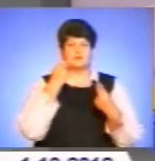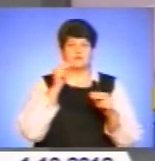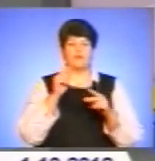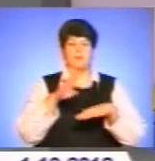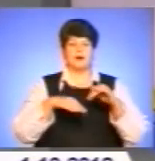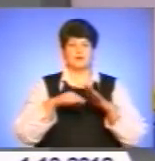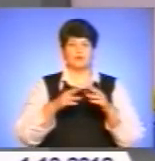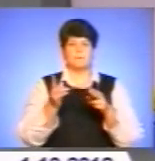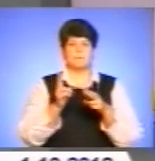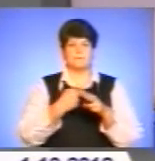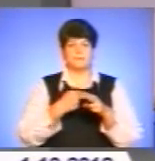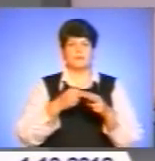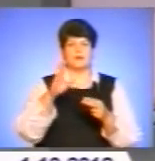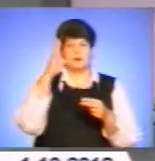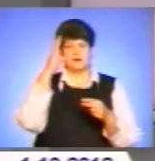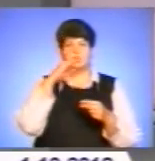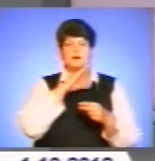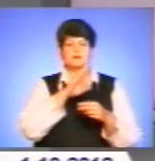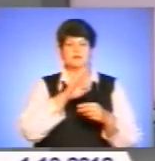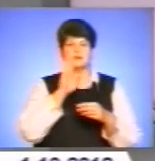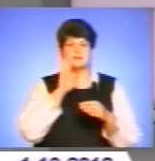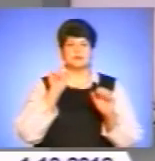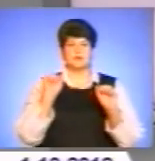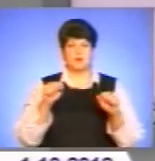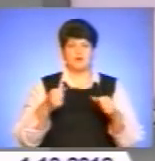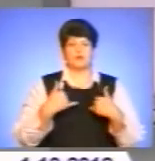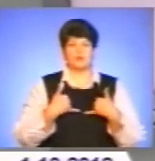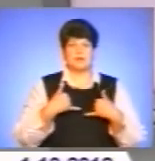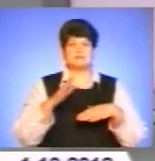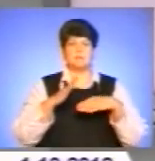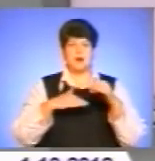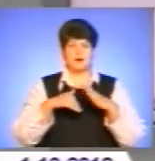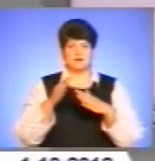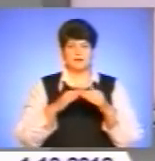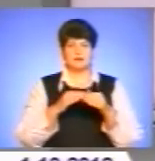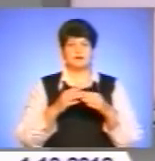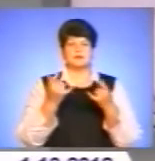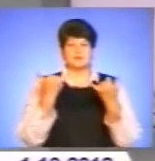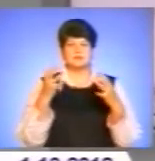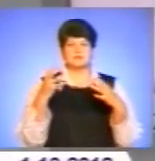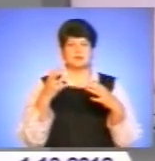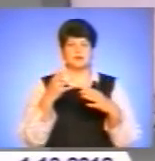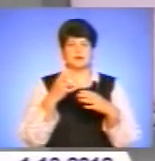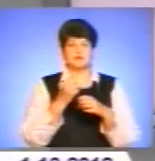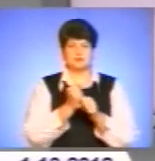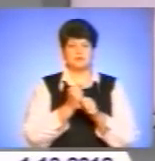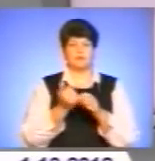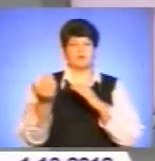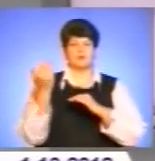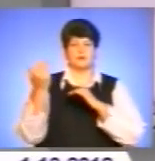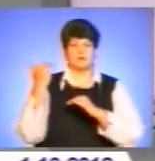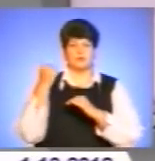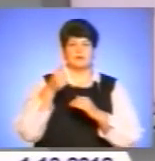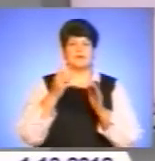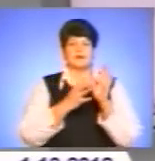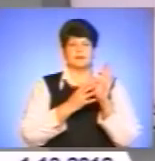родительських прав. І у нас за останні годи такая практика, к счастью, сокращається по сравнению з предыдущим годом